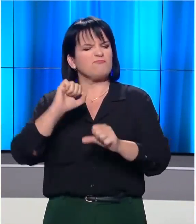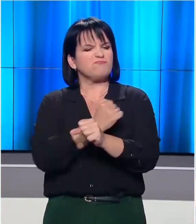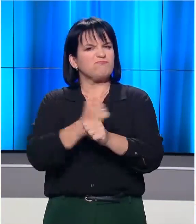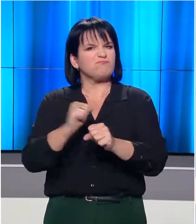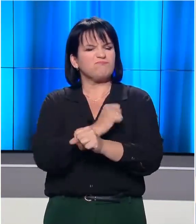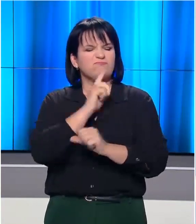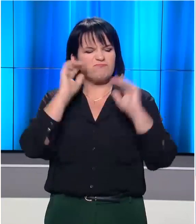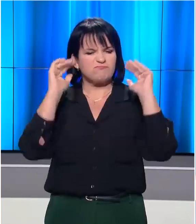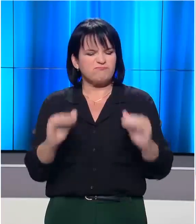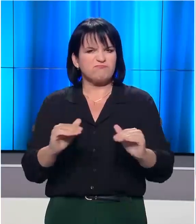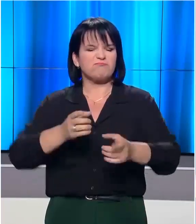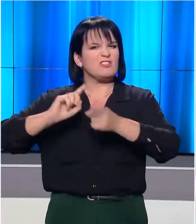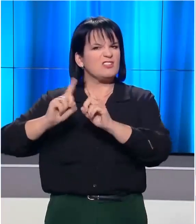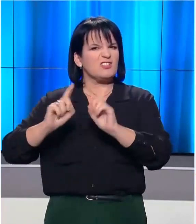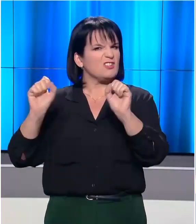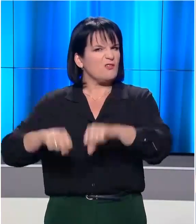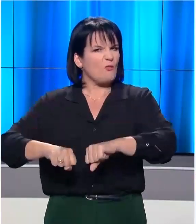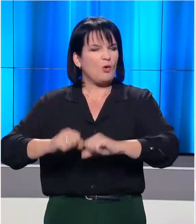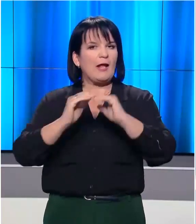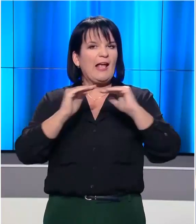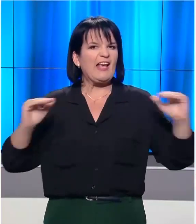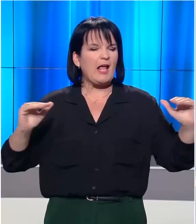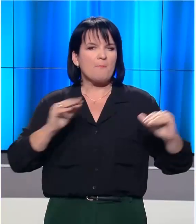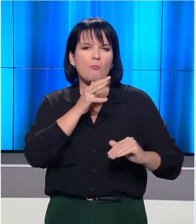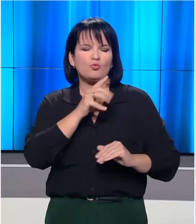Δεν θα συμφωνήσω ποτέ σε μία εκεχήρια.